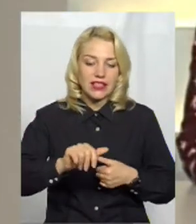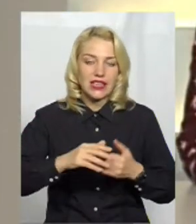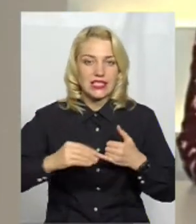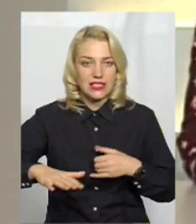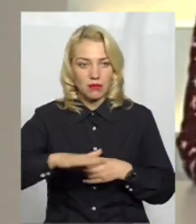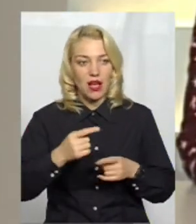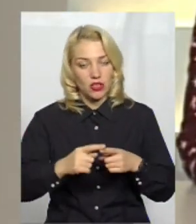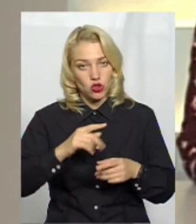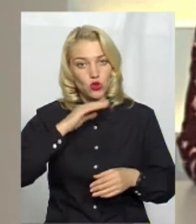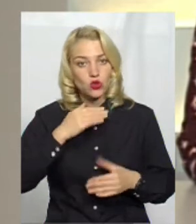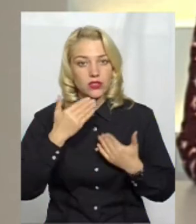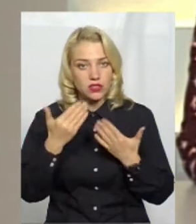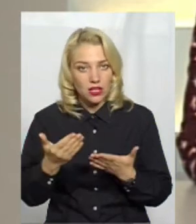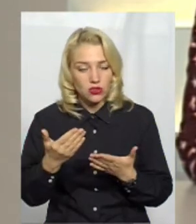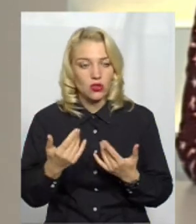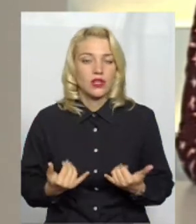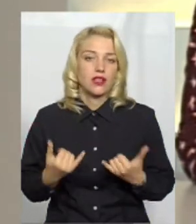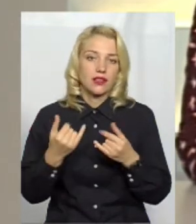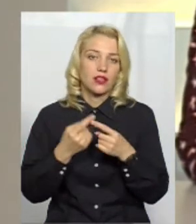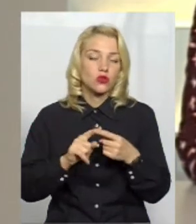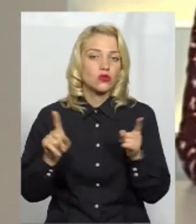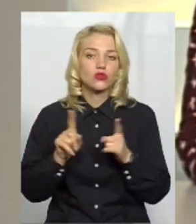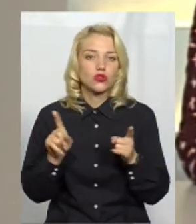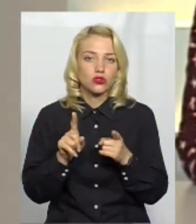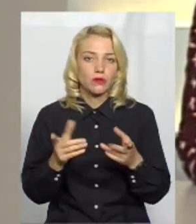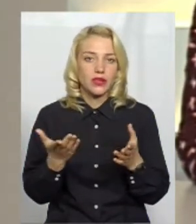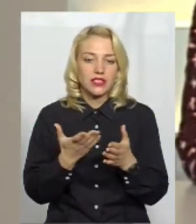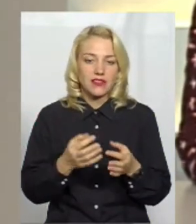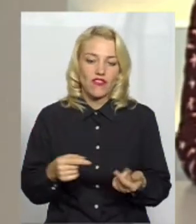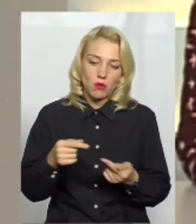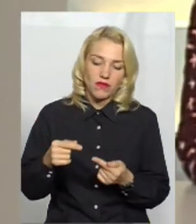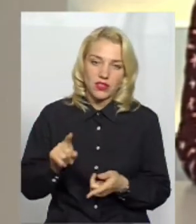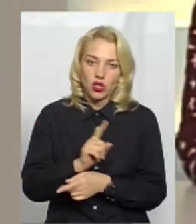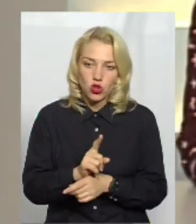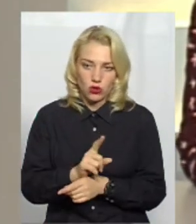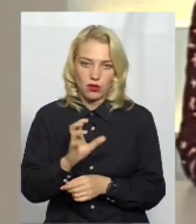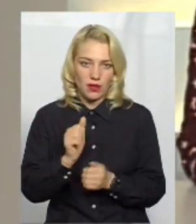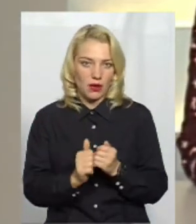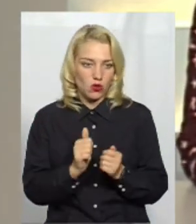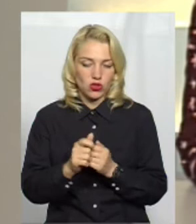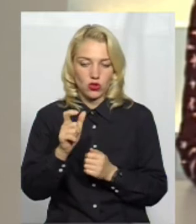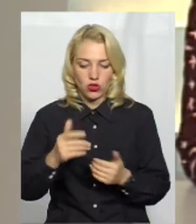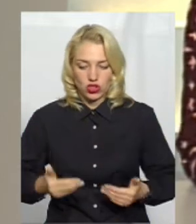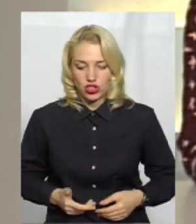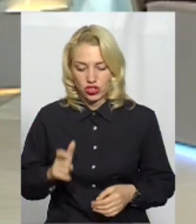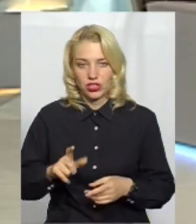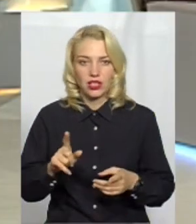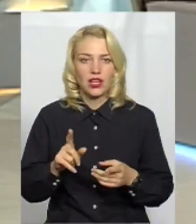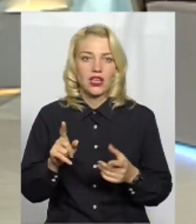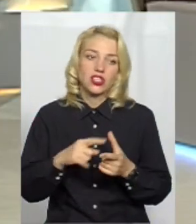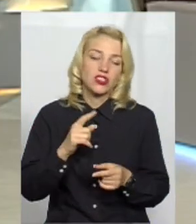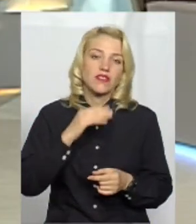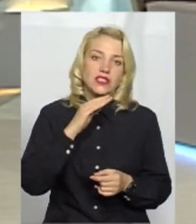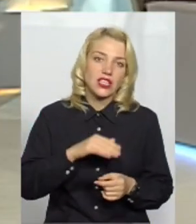цього насправді достатньо для того, щоб якихось відповідних норм, напевно ж на кожного жителя є відповідні норми, чи